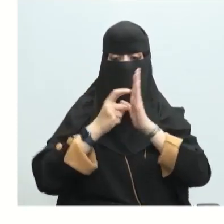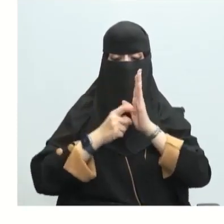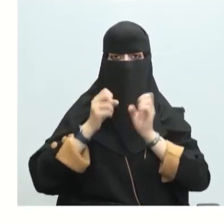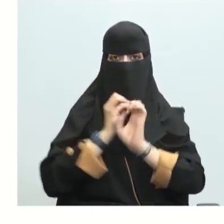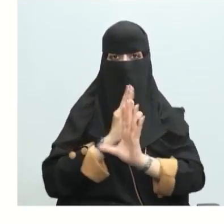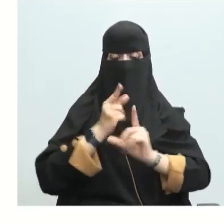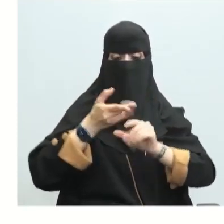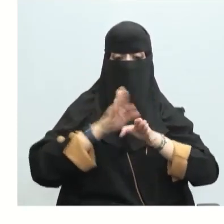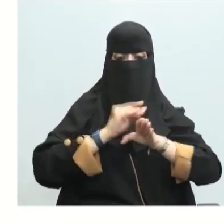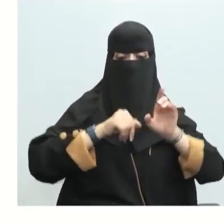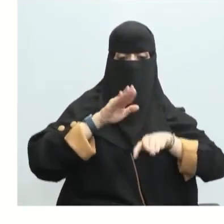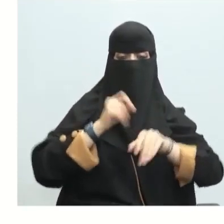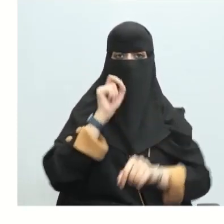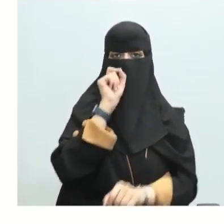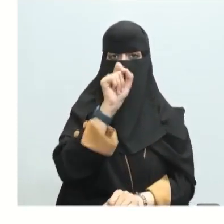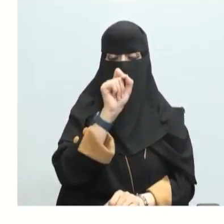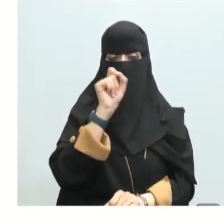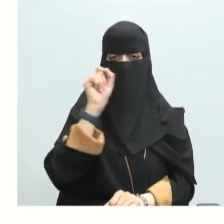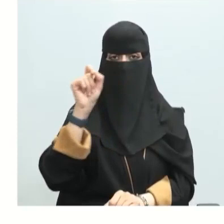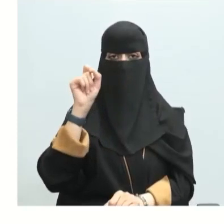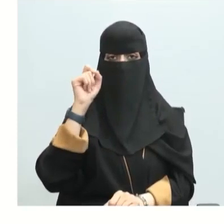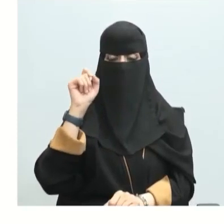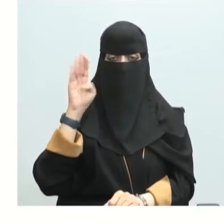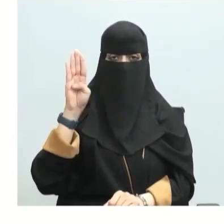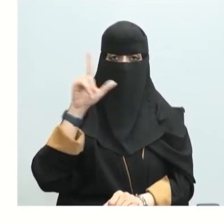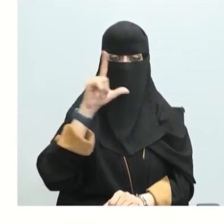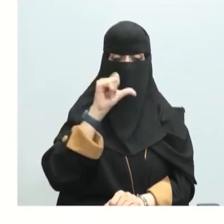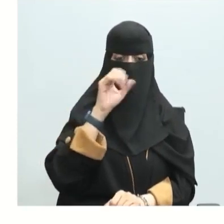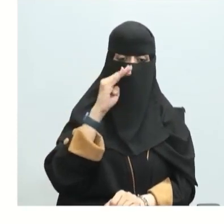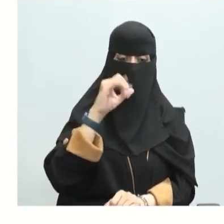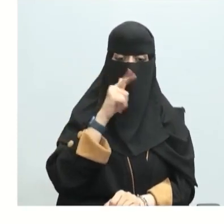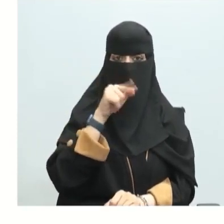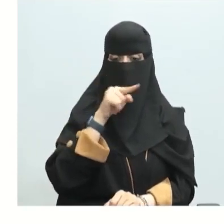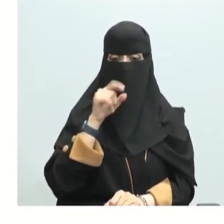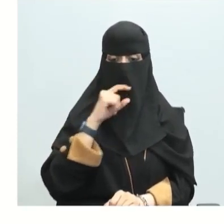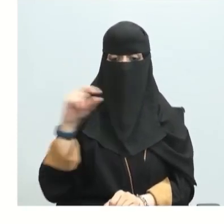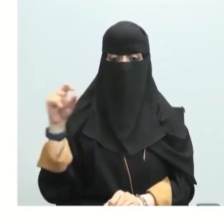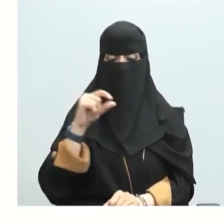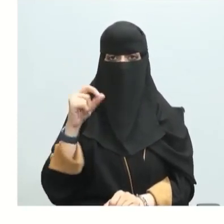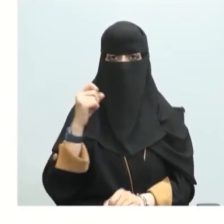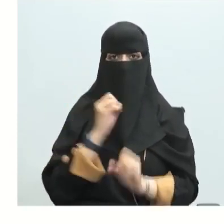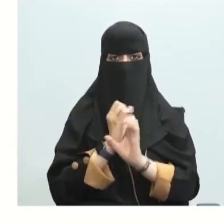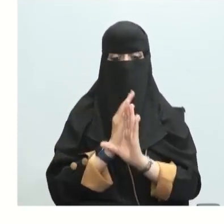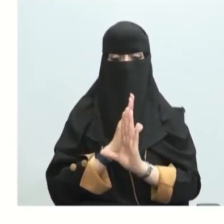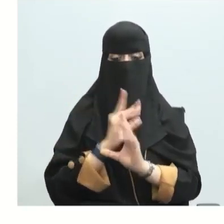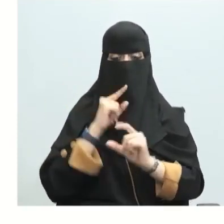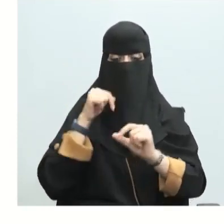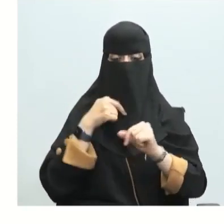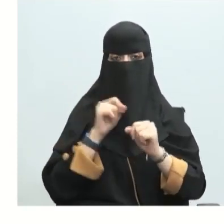حر عند حالته القياسية تساوي 0.0 كيلو جول لاحظ لعنصر حر عند